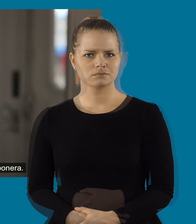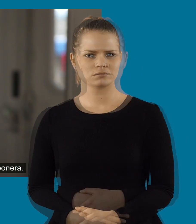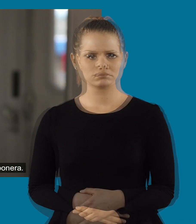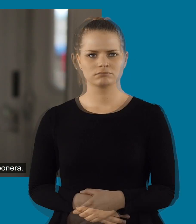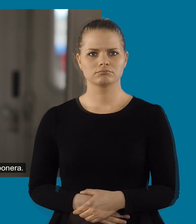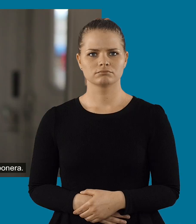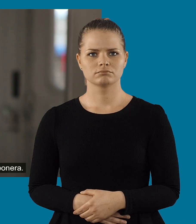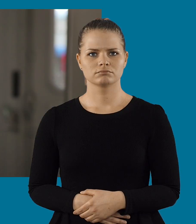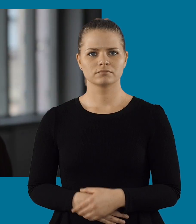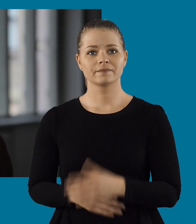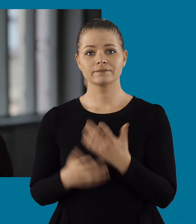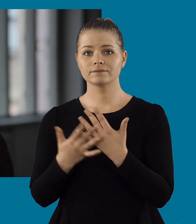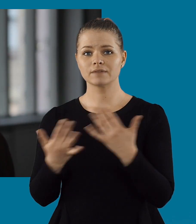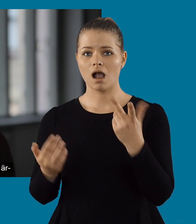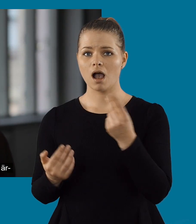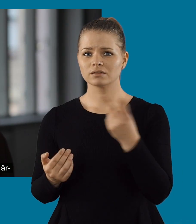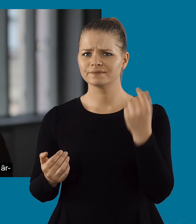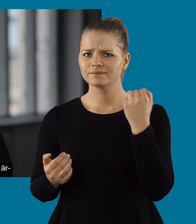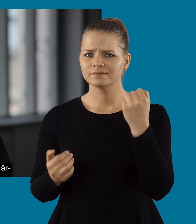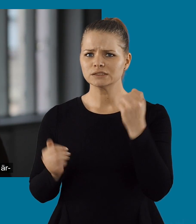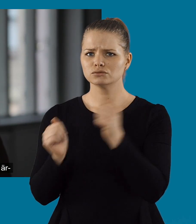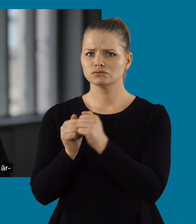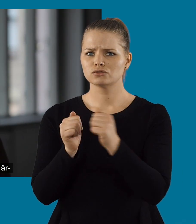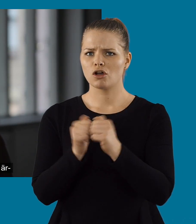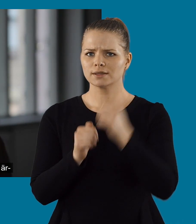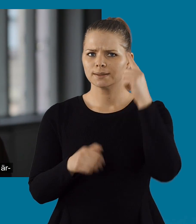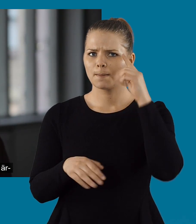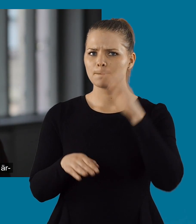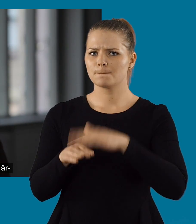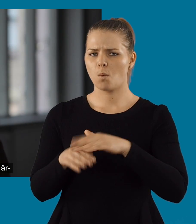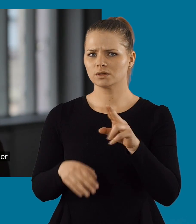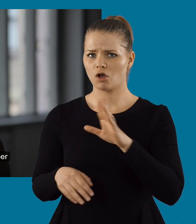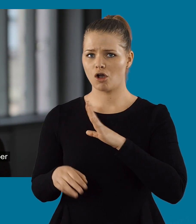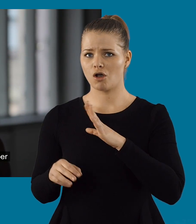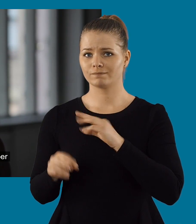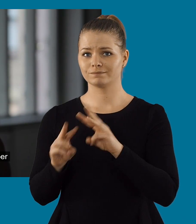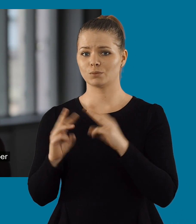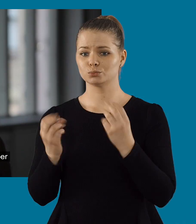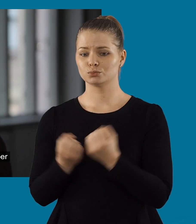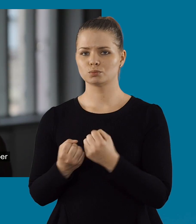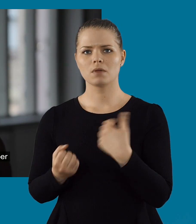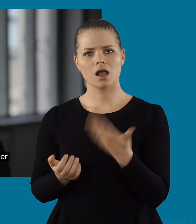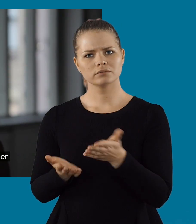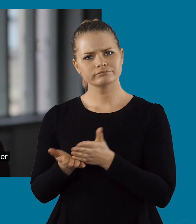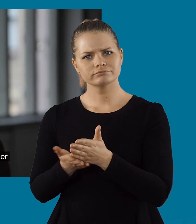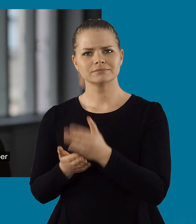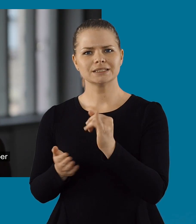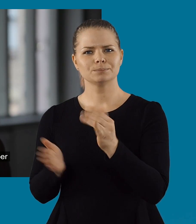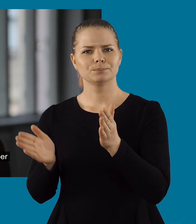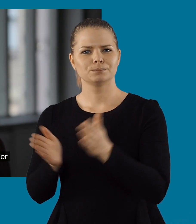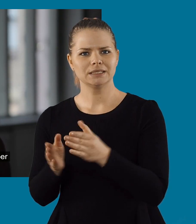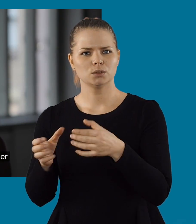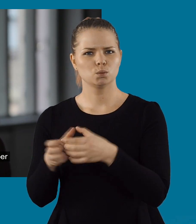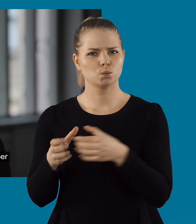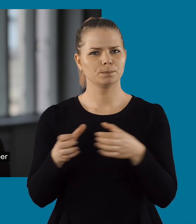rädd för att exponera. Flera andra viktiga saker att tänka på när man har en workshop är att man ska vara i mindre grupper när man